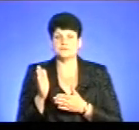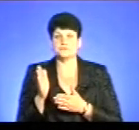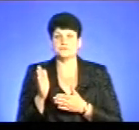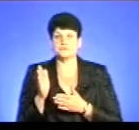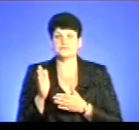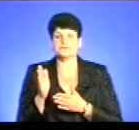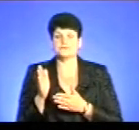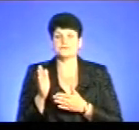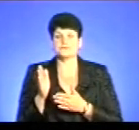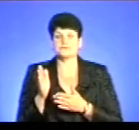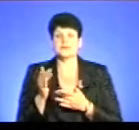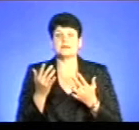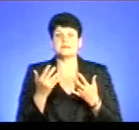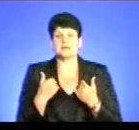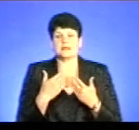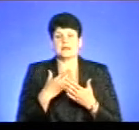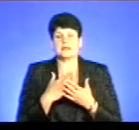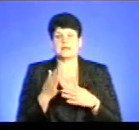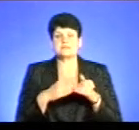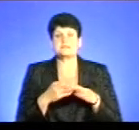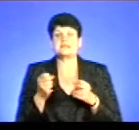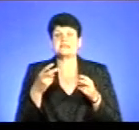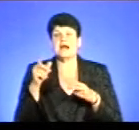ну, наскільки є спеціаліст,